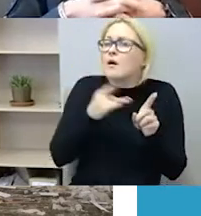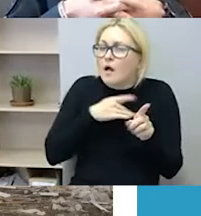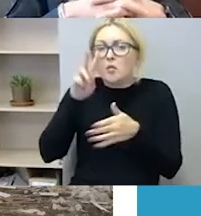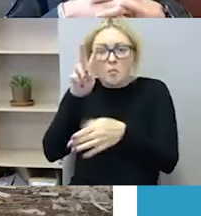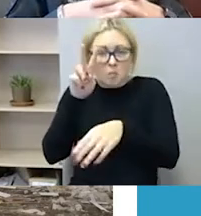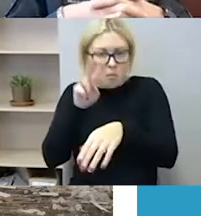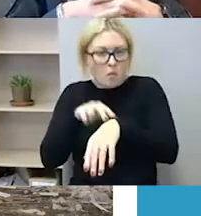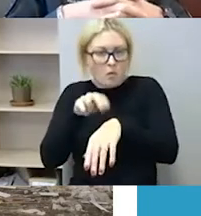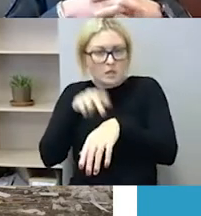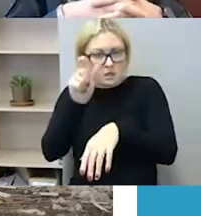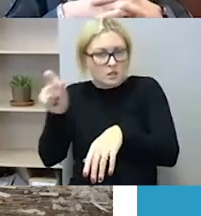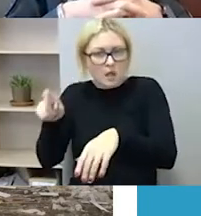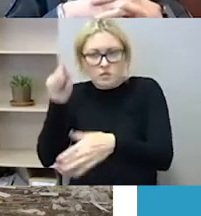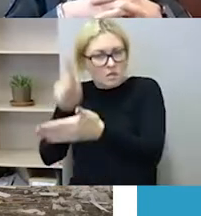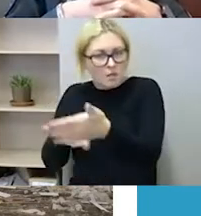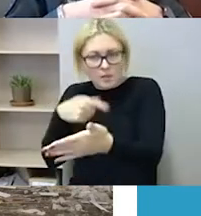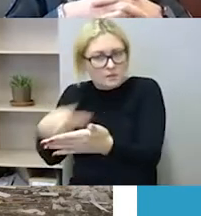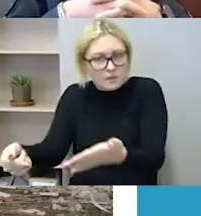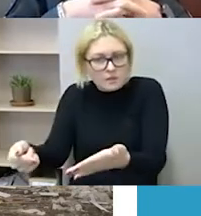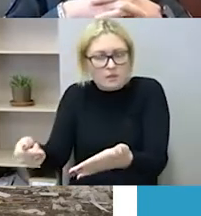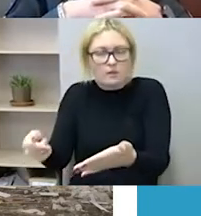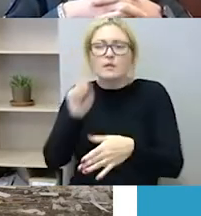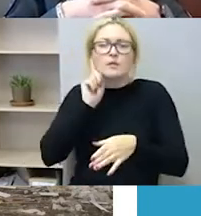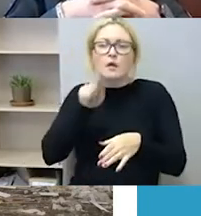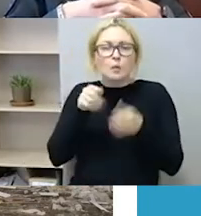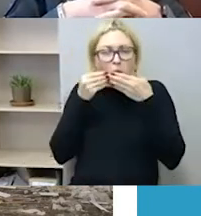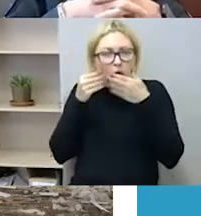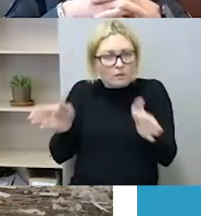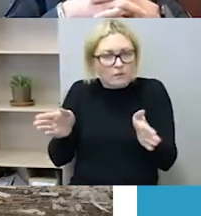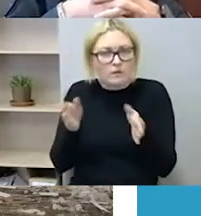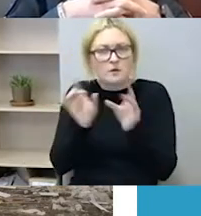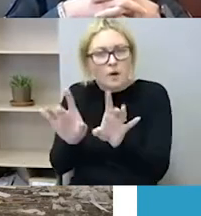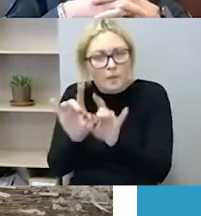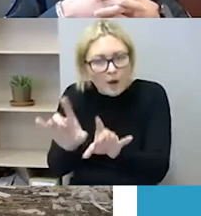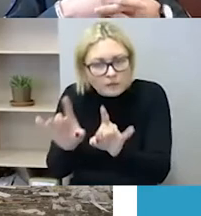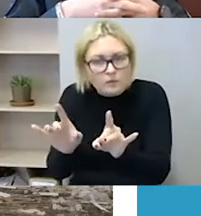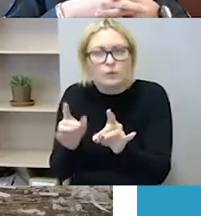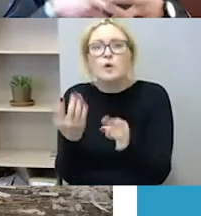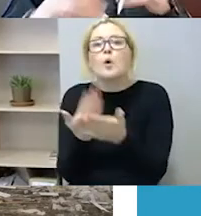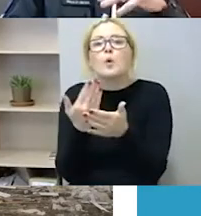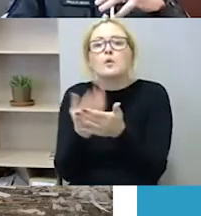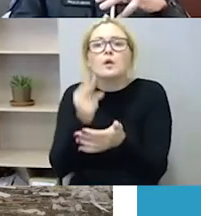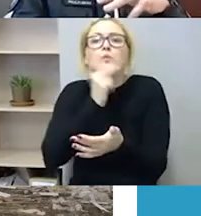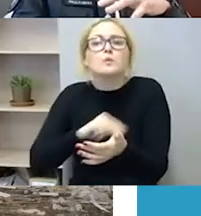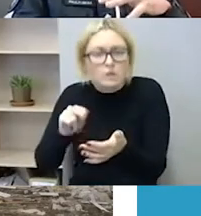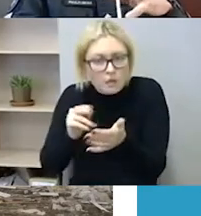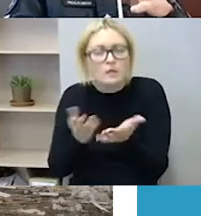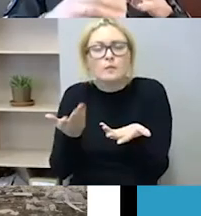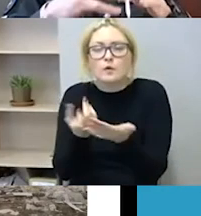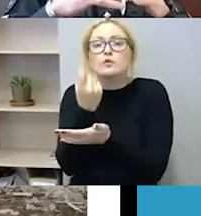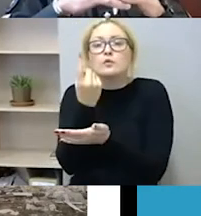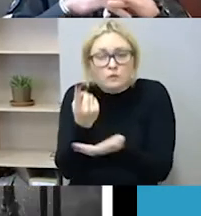Todėl nenori iki galo atskleisti to galimai įvykti to nusikaltimo motyvus. Tai čia tikrai dar turėtume kur